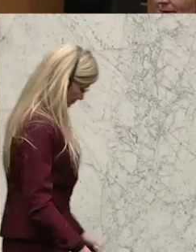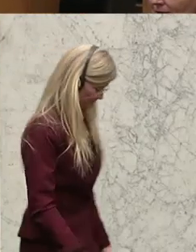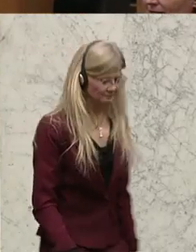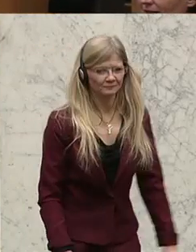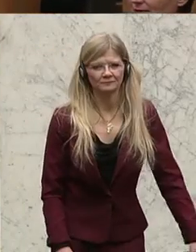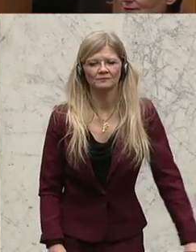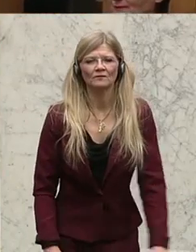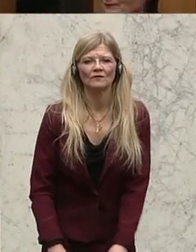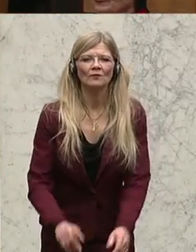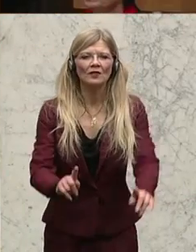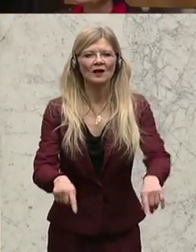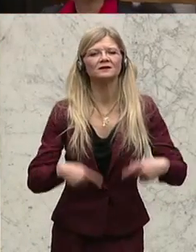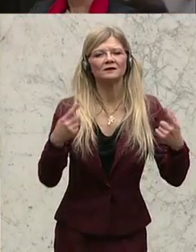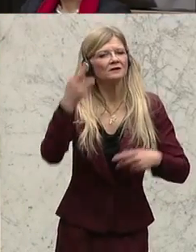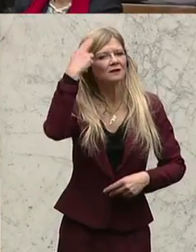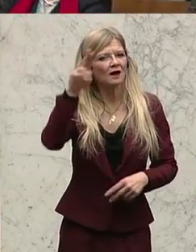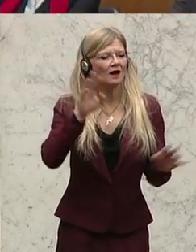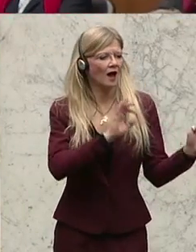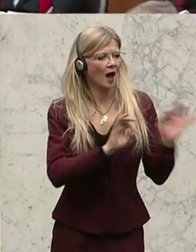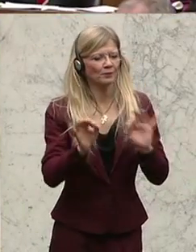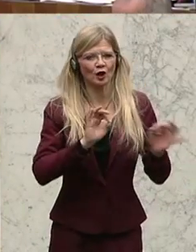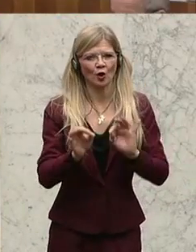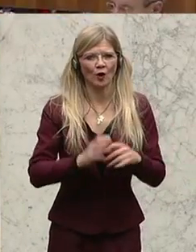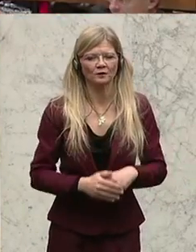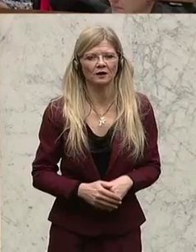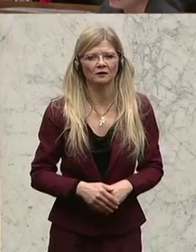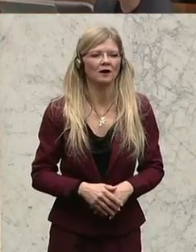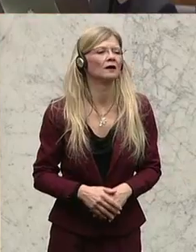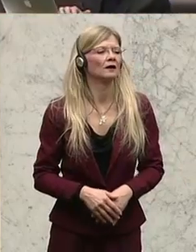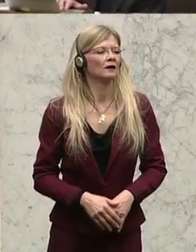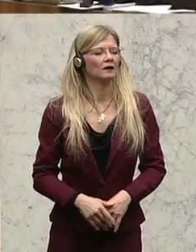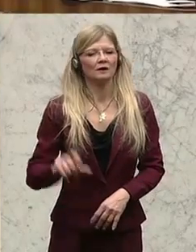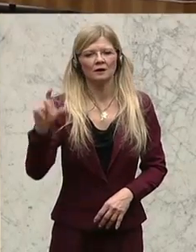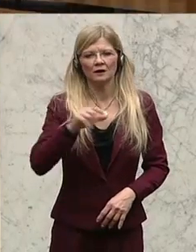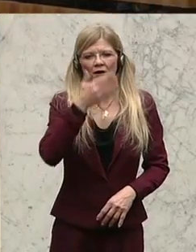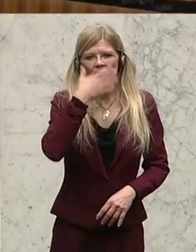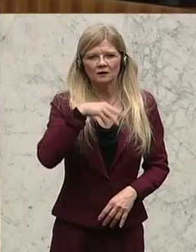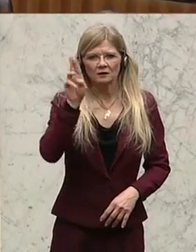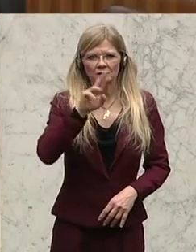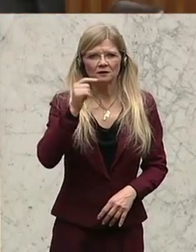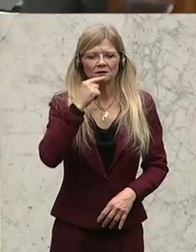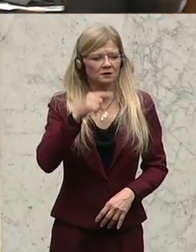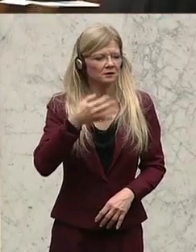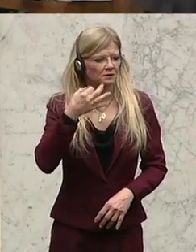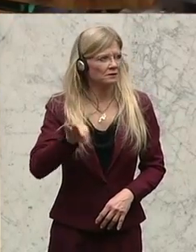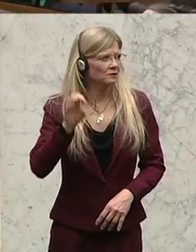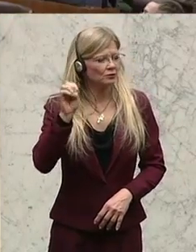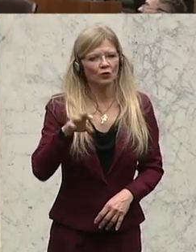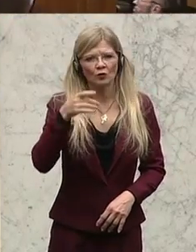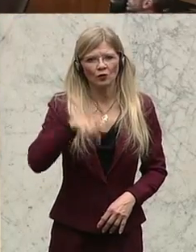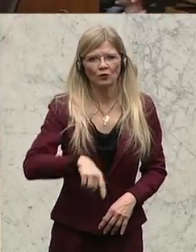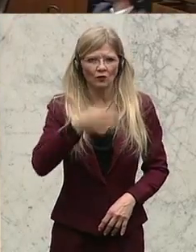Nächster Redner ist der Sicherheitssprecher des Team Stronach, Christoph Hagen. Er ist im Zivilberuf Polizeibeamter.